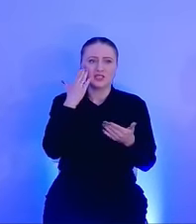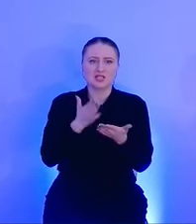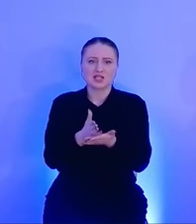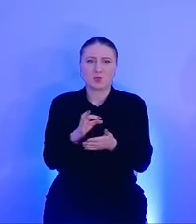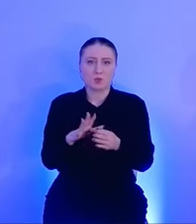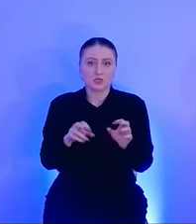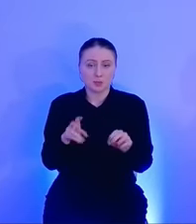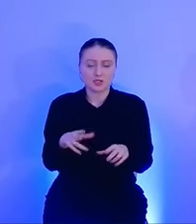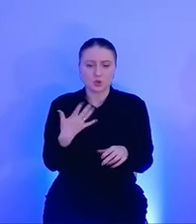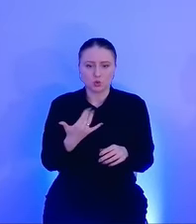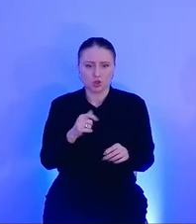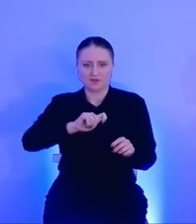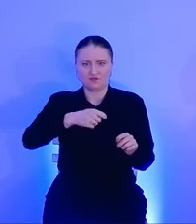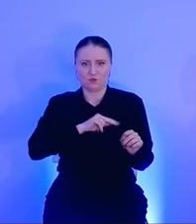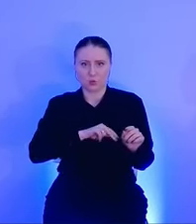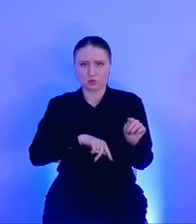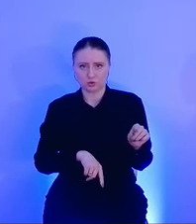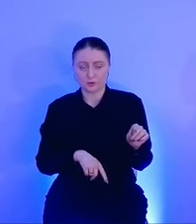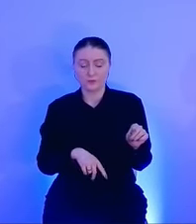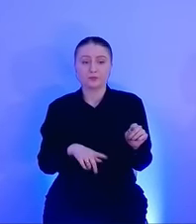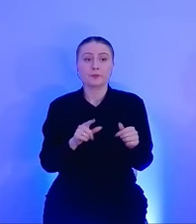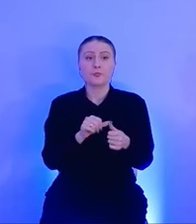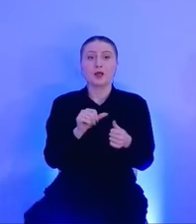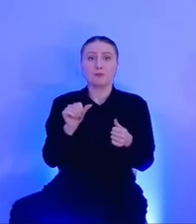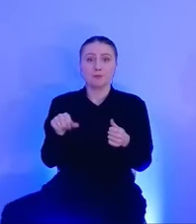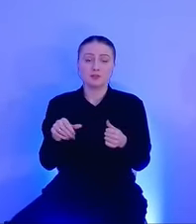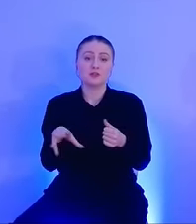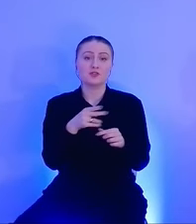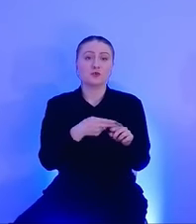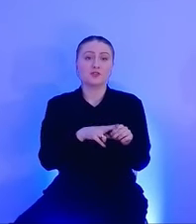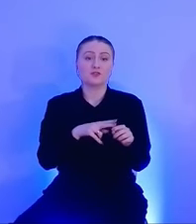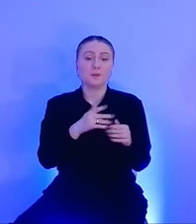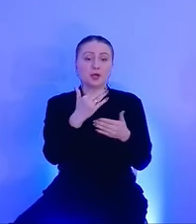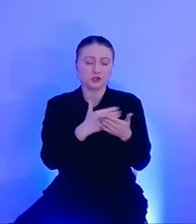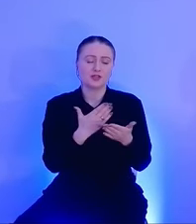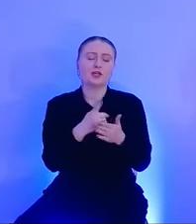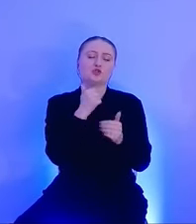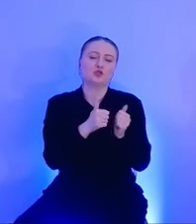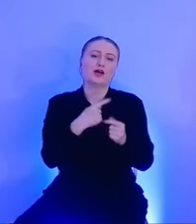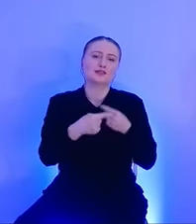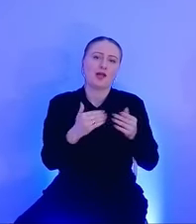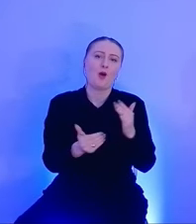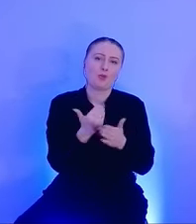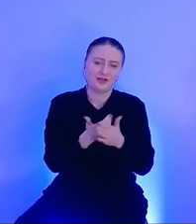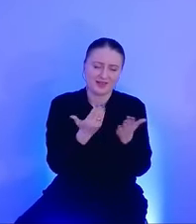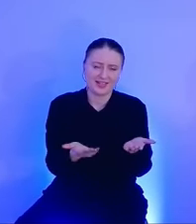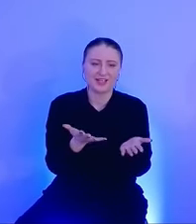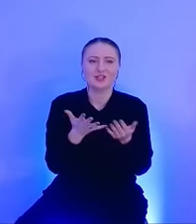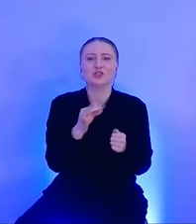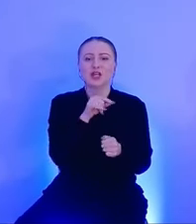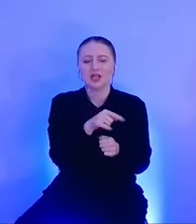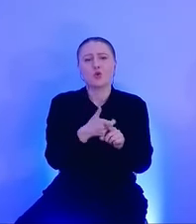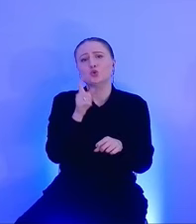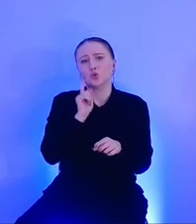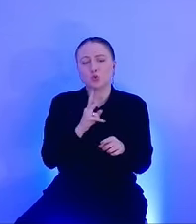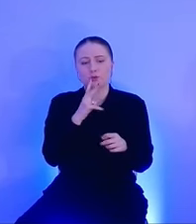по безопасности включено. Помимо всего перечисленного, него, конечно же, частое обновление, и его довольно